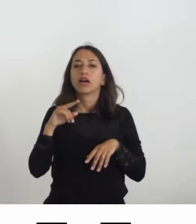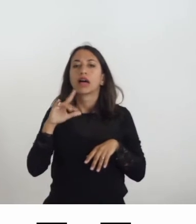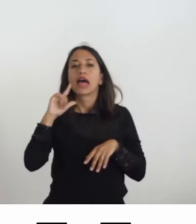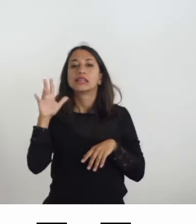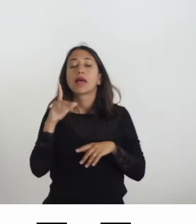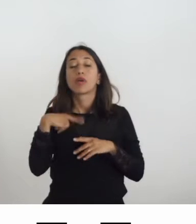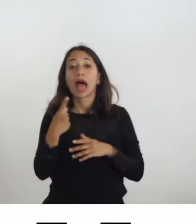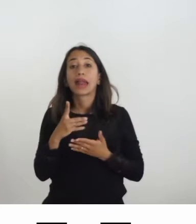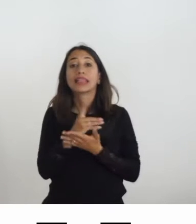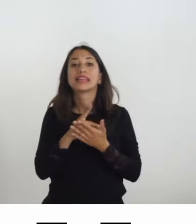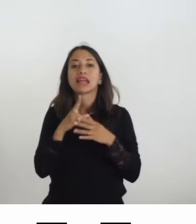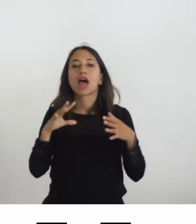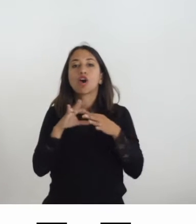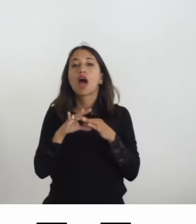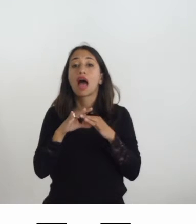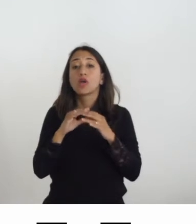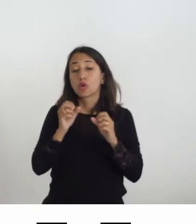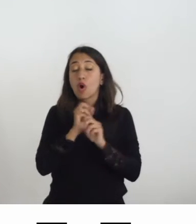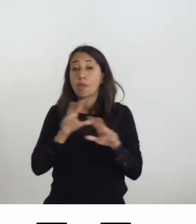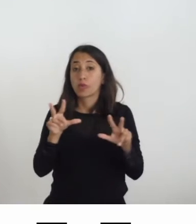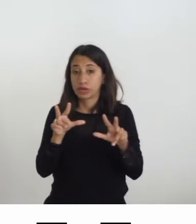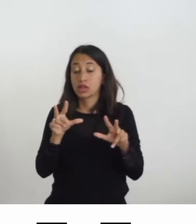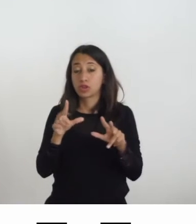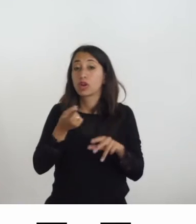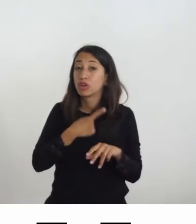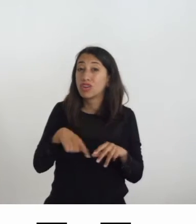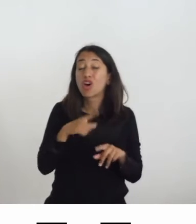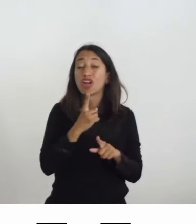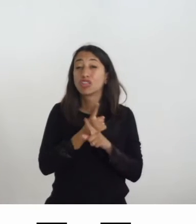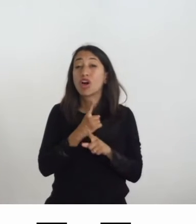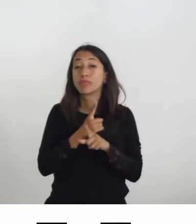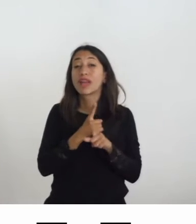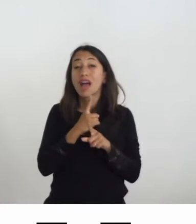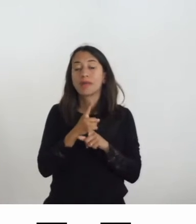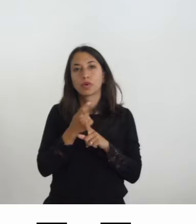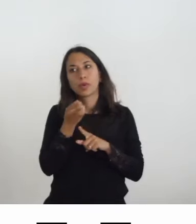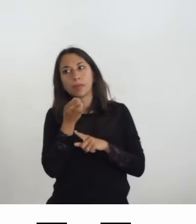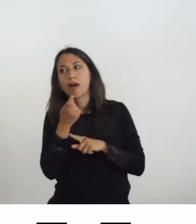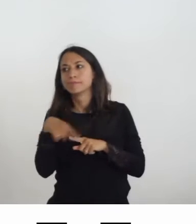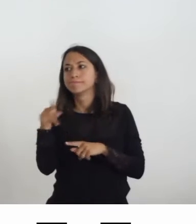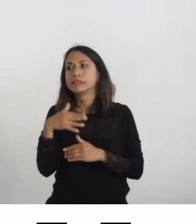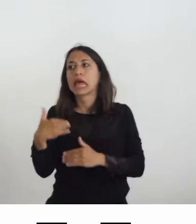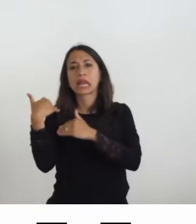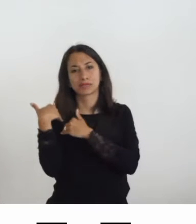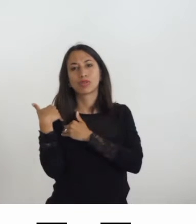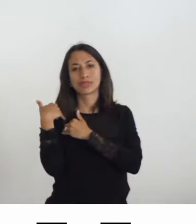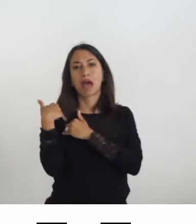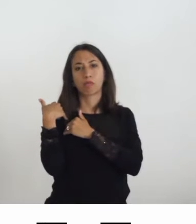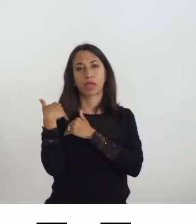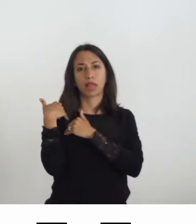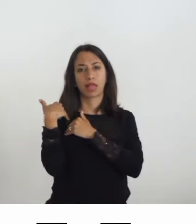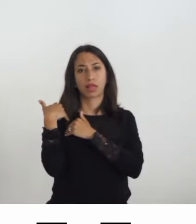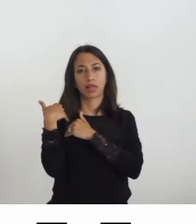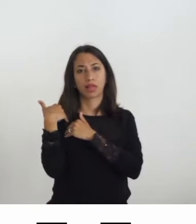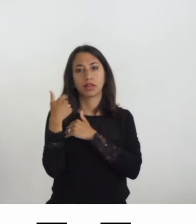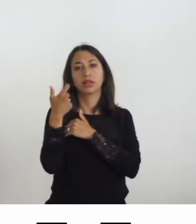comunicazione, quindi noi in quanto designer della comunicazione dovremmo ritenerci anche responsabili di questo esserci o non